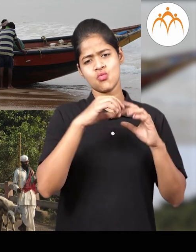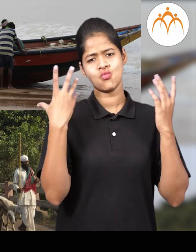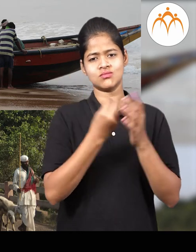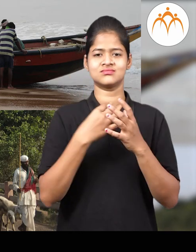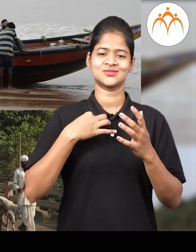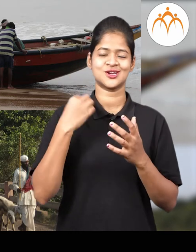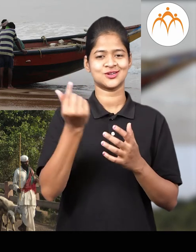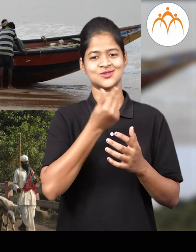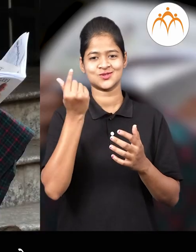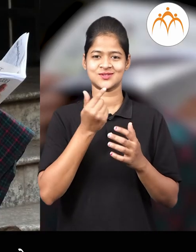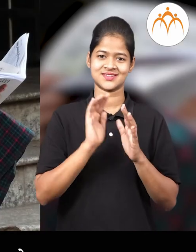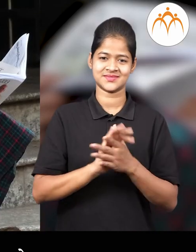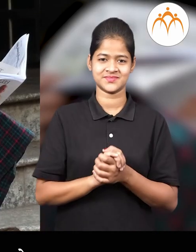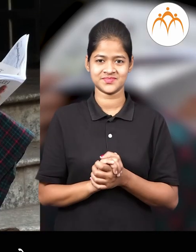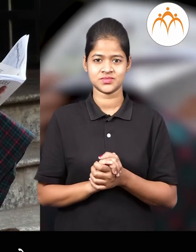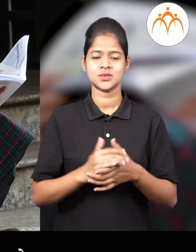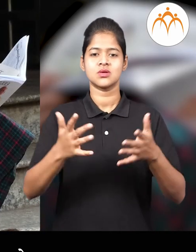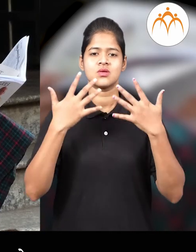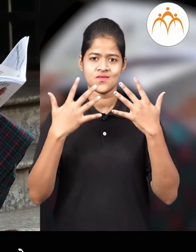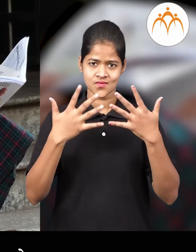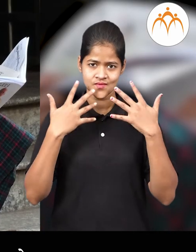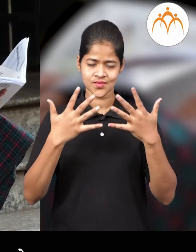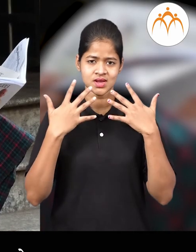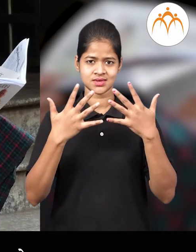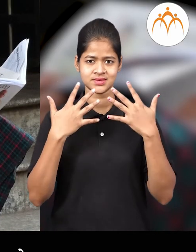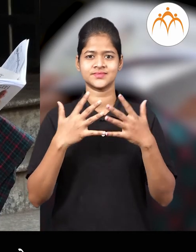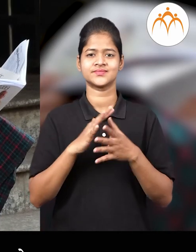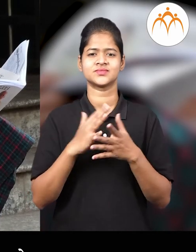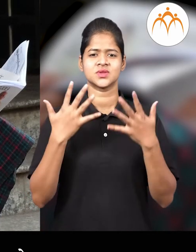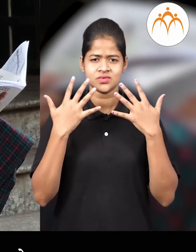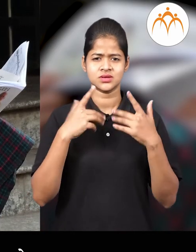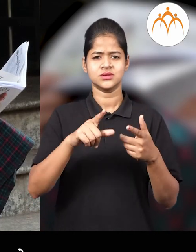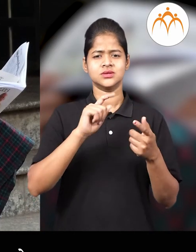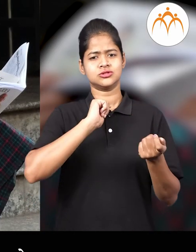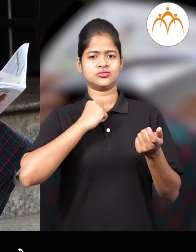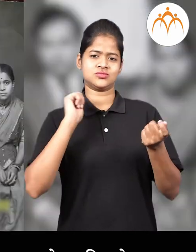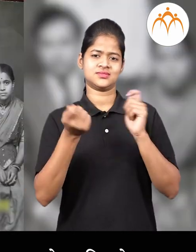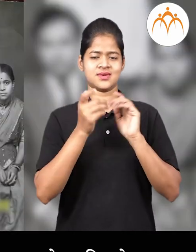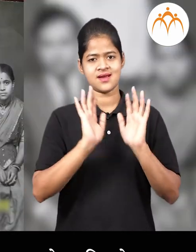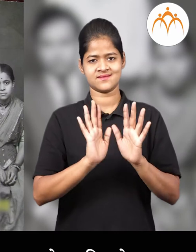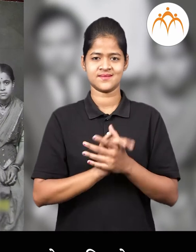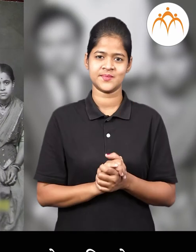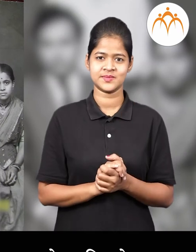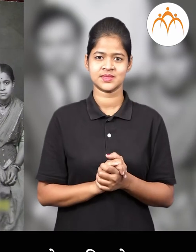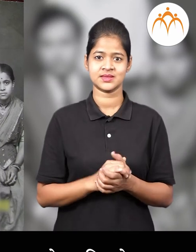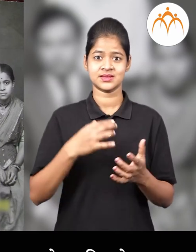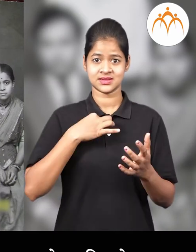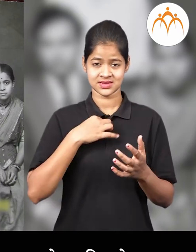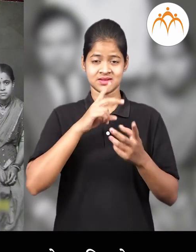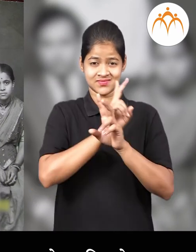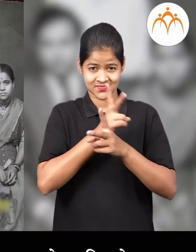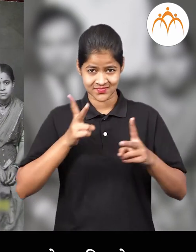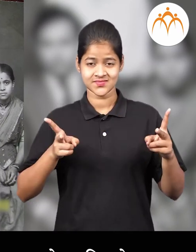कपडे वापरतात हवा माना नुसार वेगडे कपडे घाला वे लागतात कपड्यांचा प्रकाराद